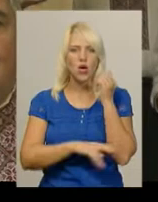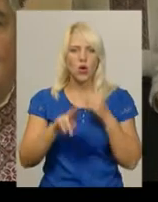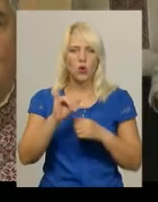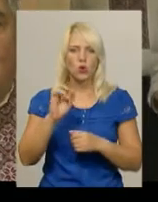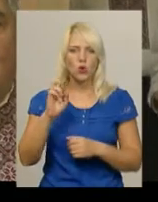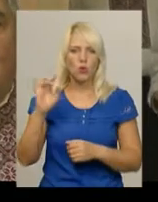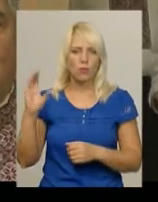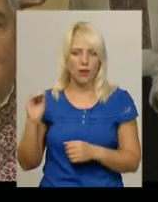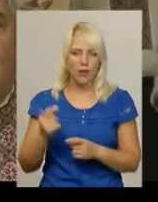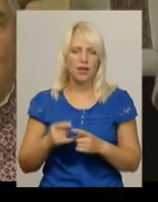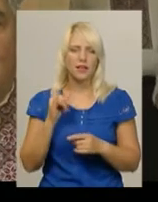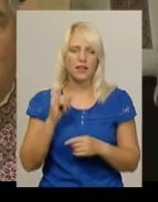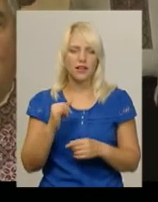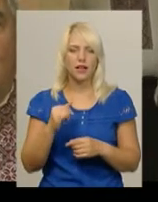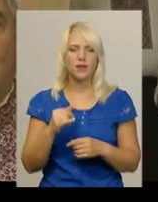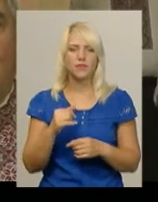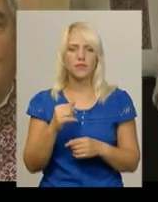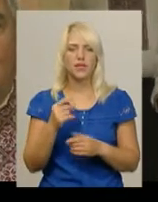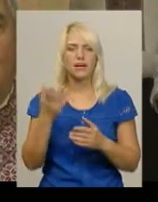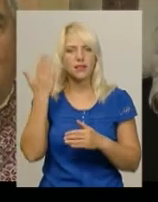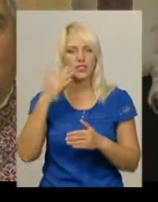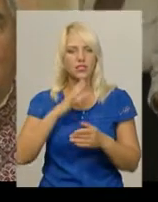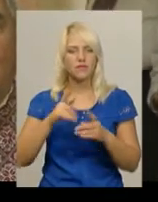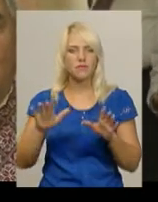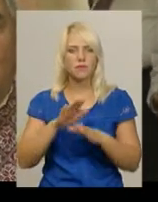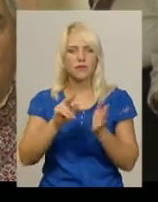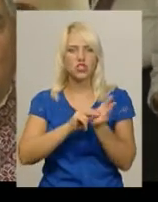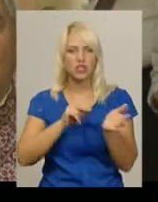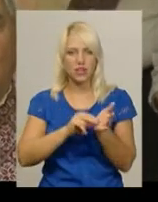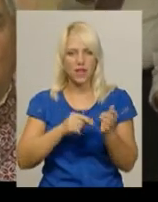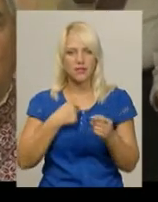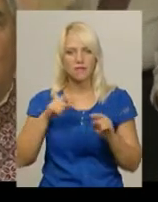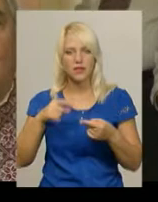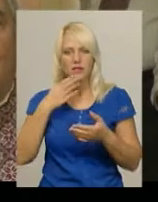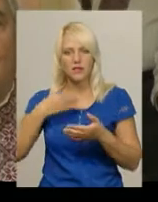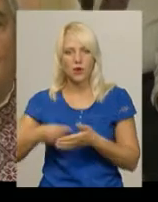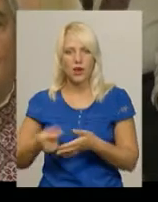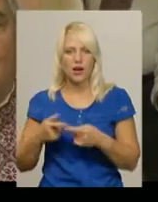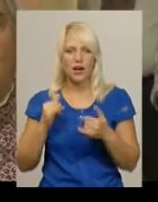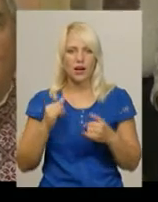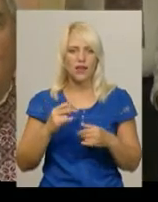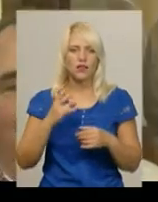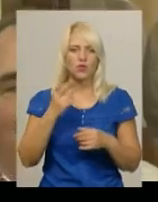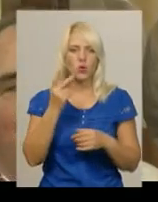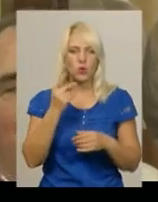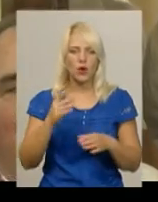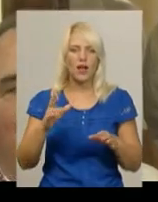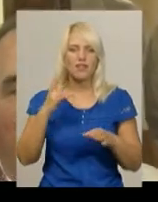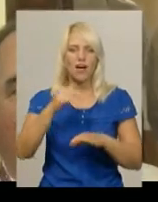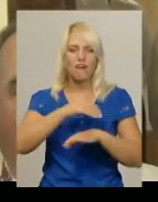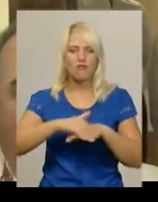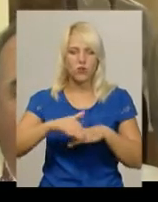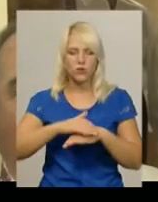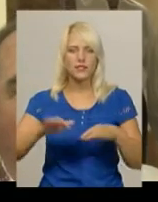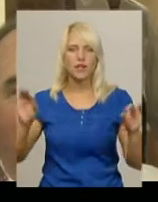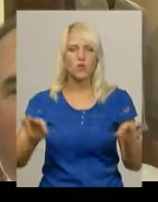відновлюємо так, як ми розуміємо. І друга з репертуару Волинського хору «На вулиці музиченька грає». Ми чекаємо його цілий